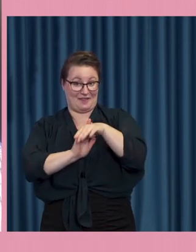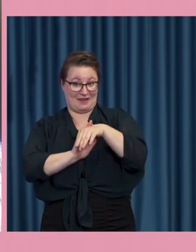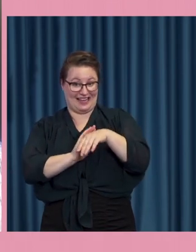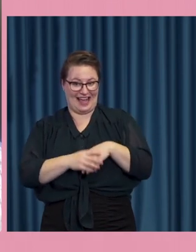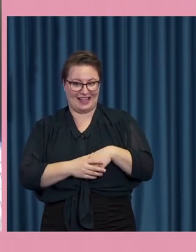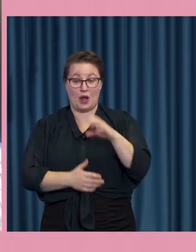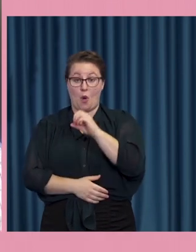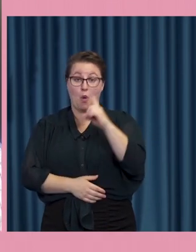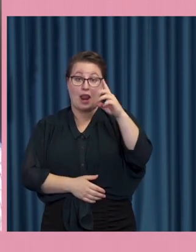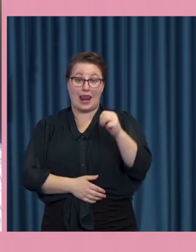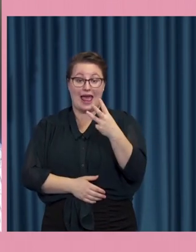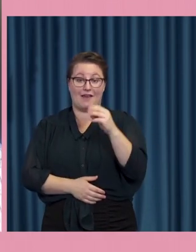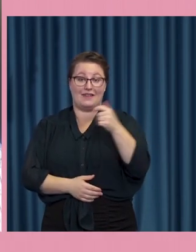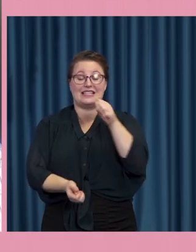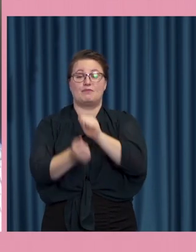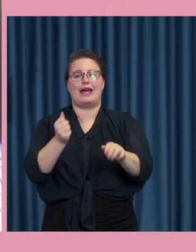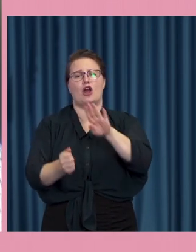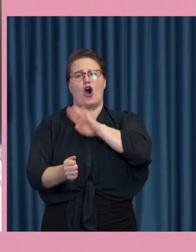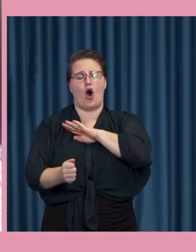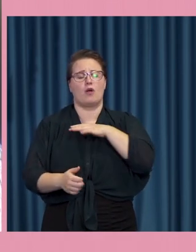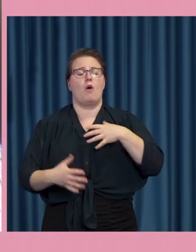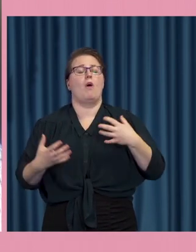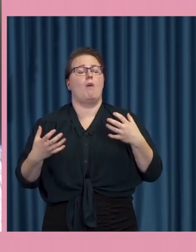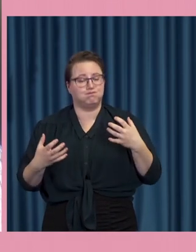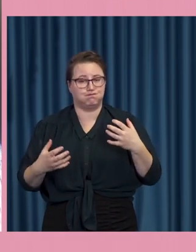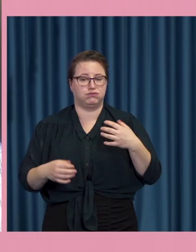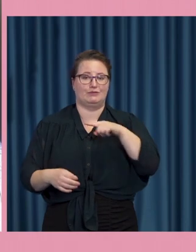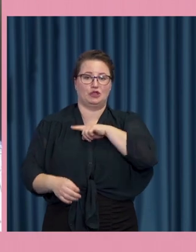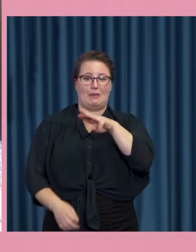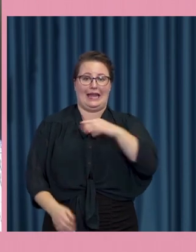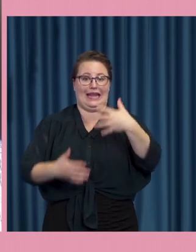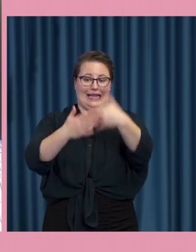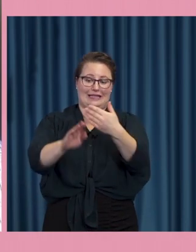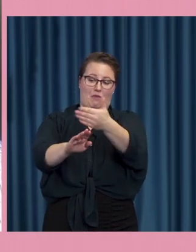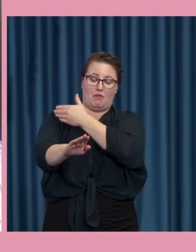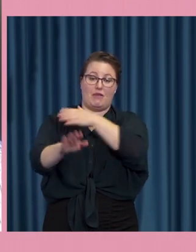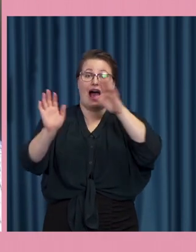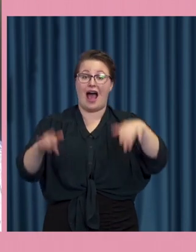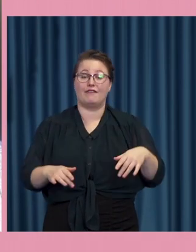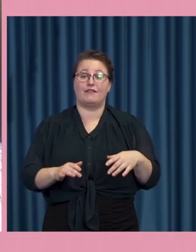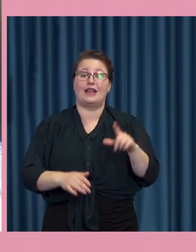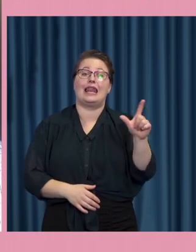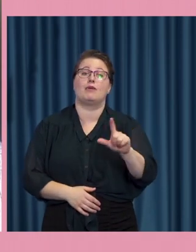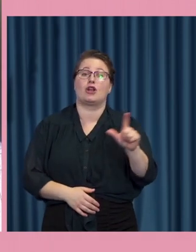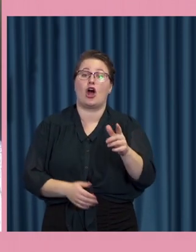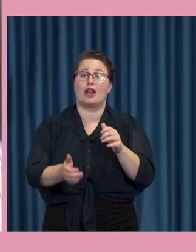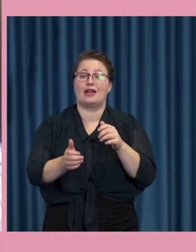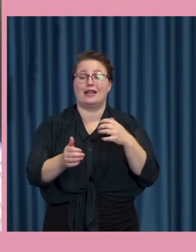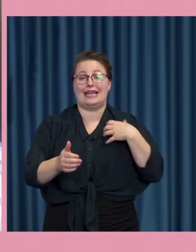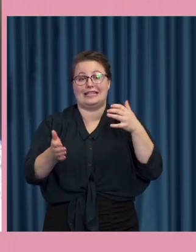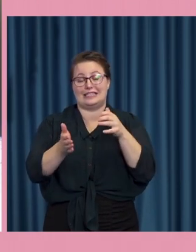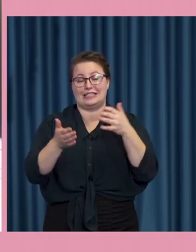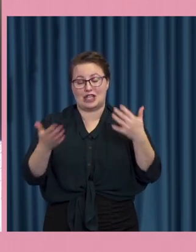Olle Westberg har en gedigen meritlista som till exempel tidigare liberal riksdagsledamot för detta